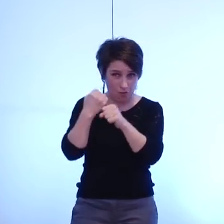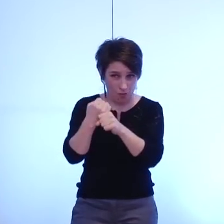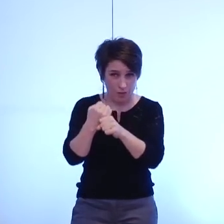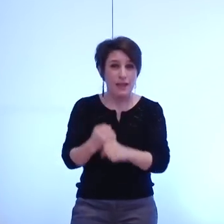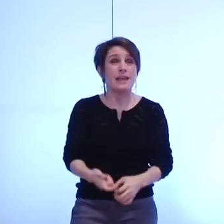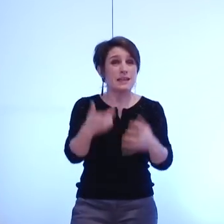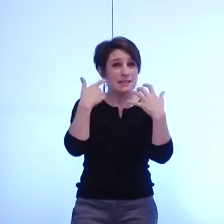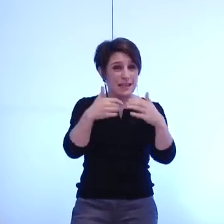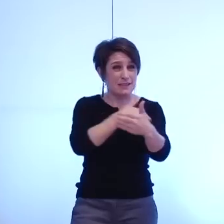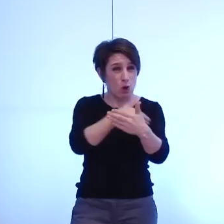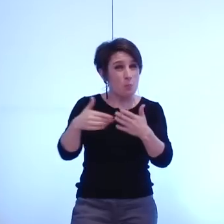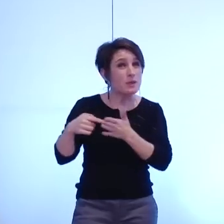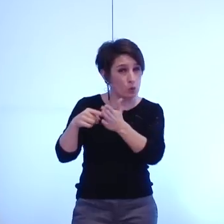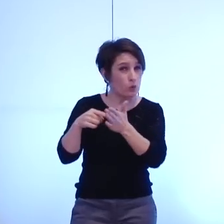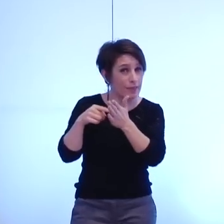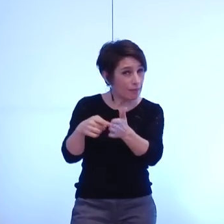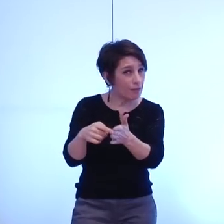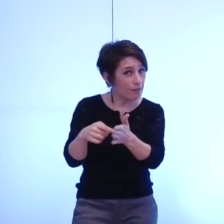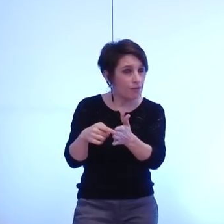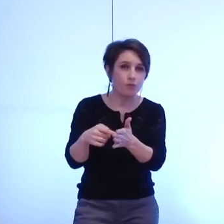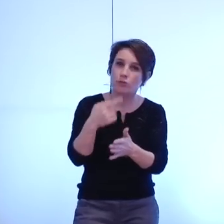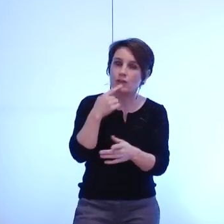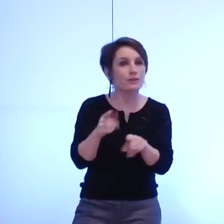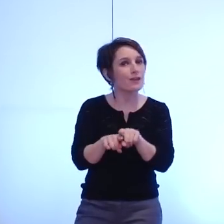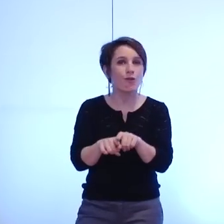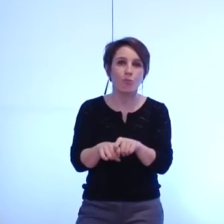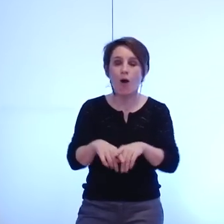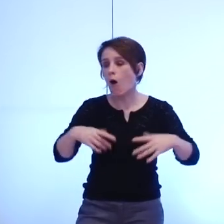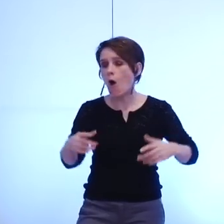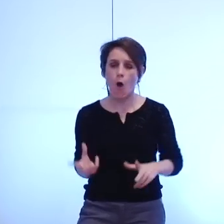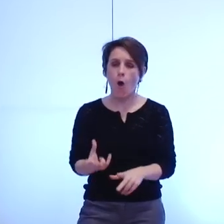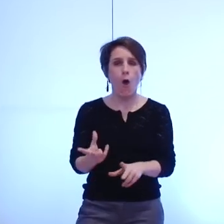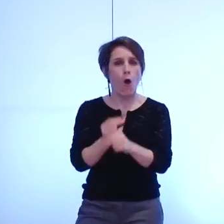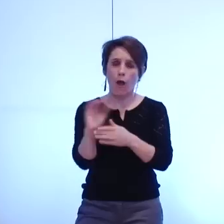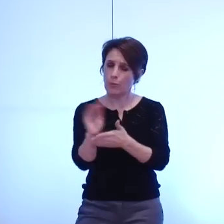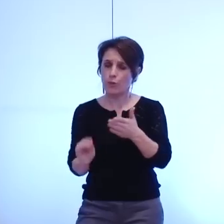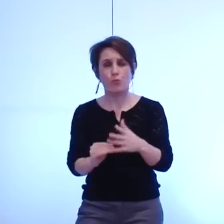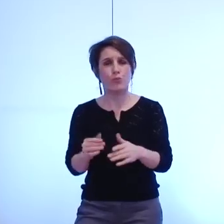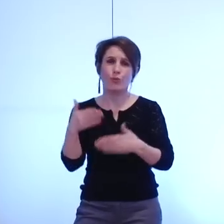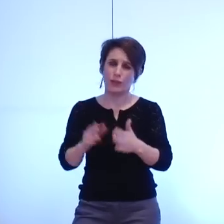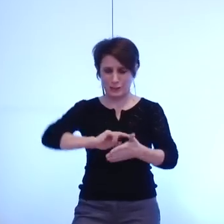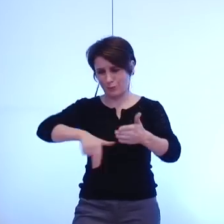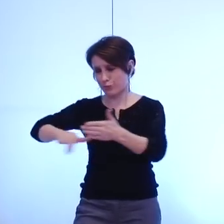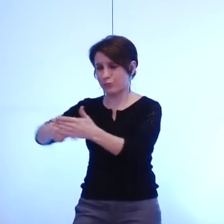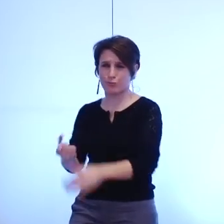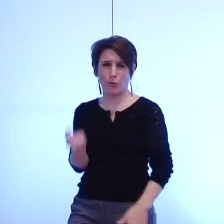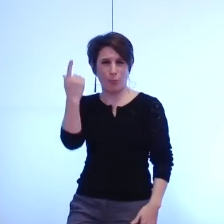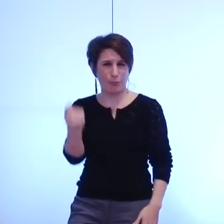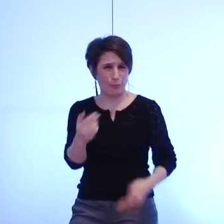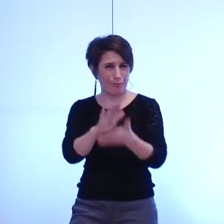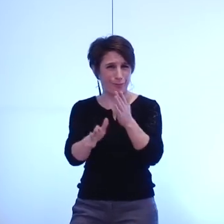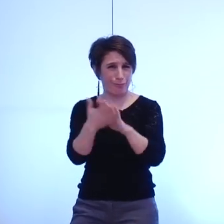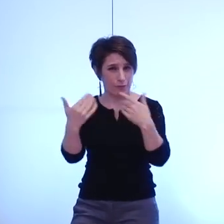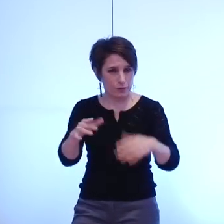donc il est évident que les choses ne se font pas comme ça sur un coin de table parce qu'il en est de l'intérêt